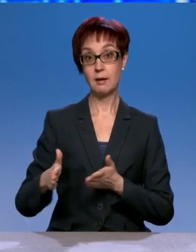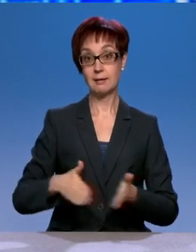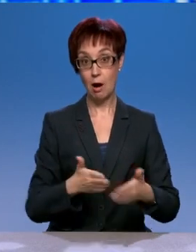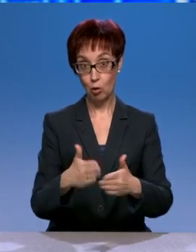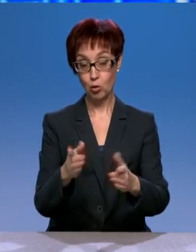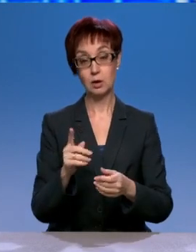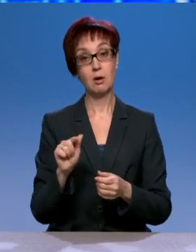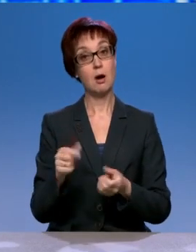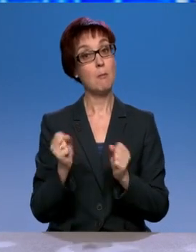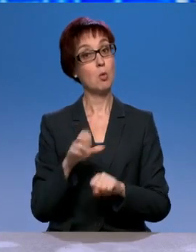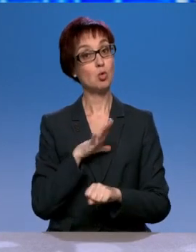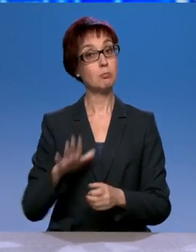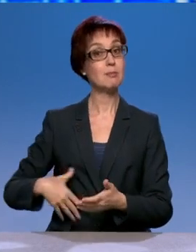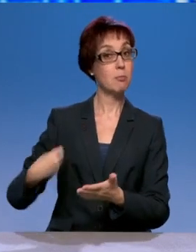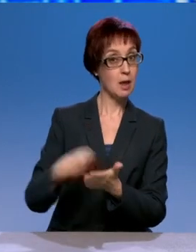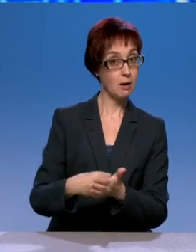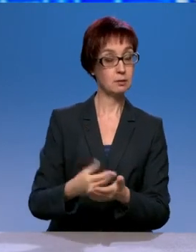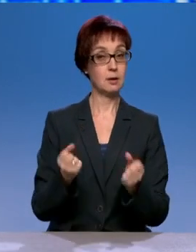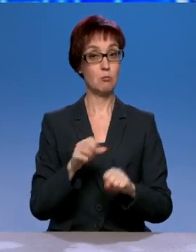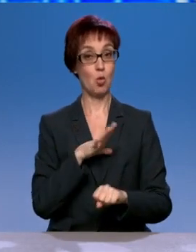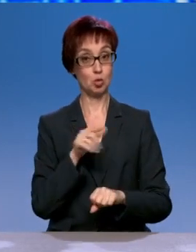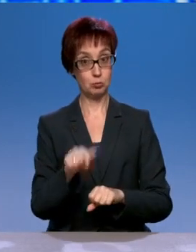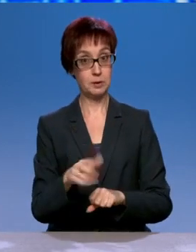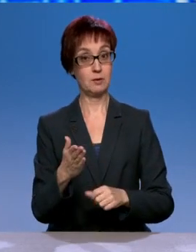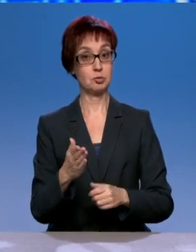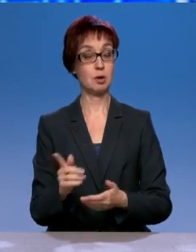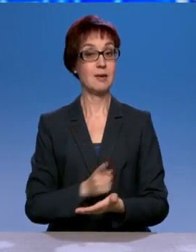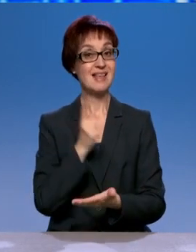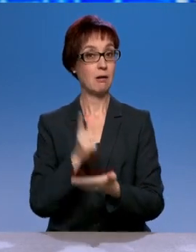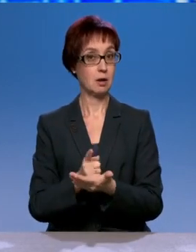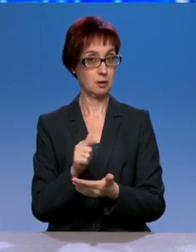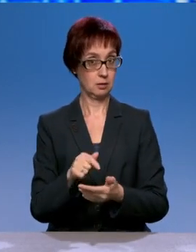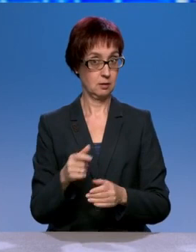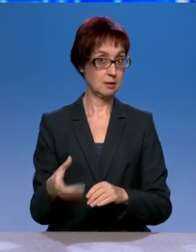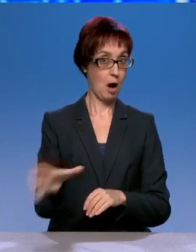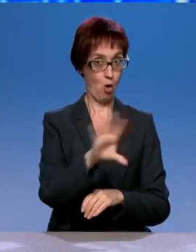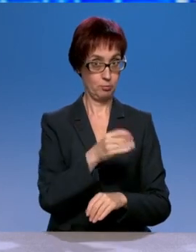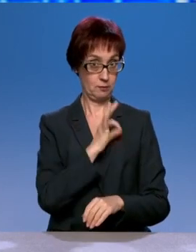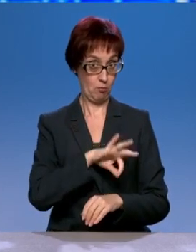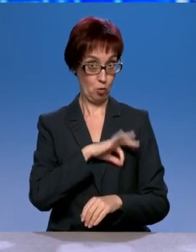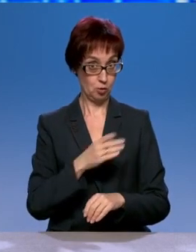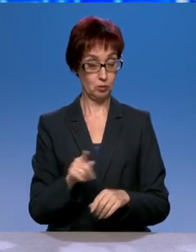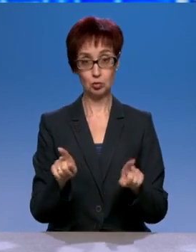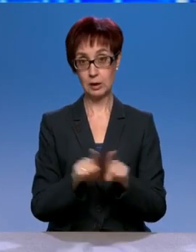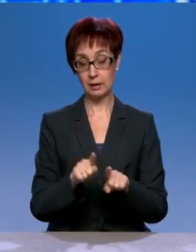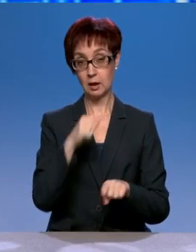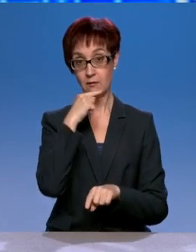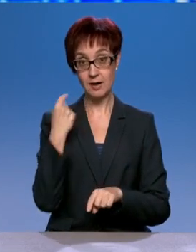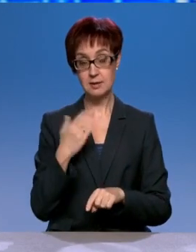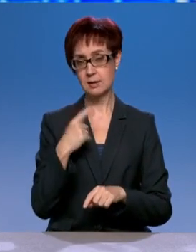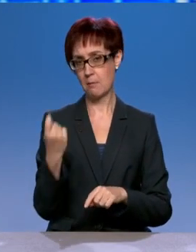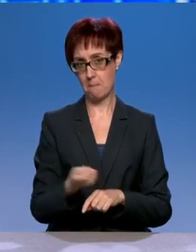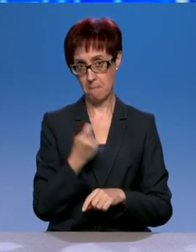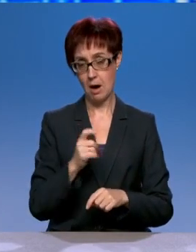могут быть вообще не общего пользования, да, Но частных дорог в России, прямо скажем, очень мало. В основном они федеральные,